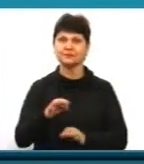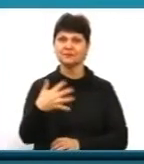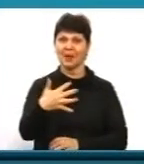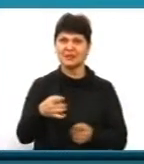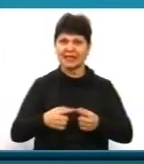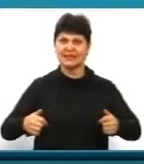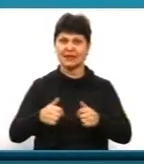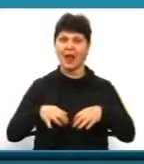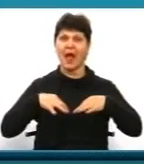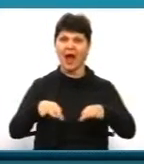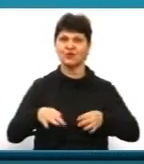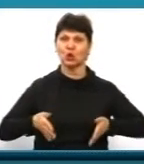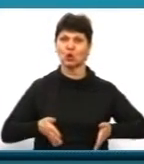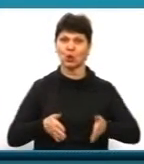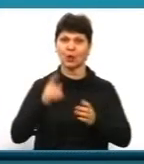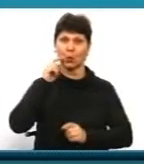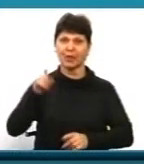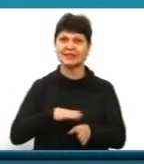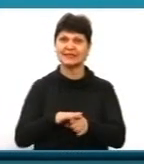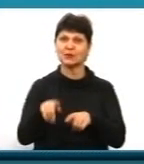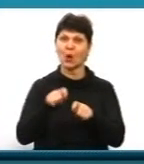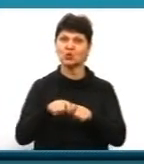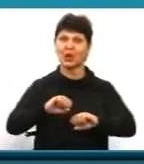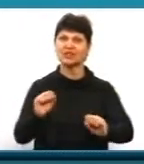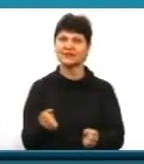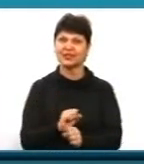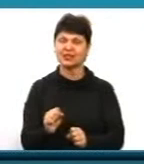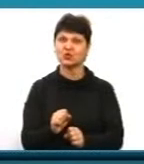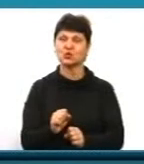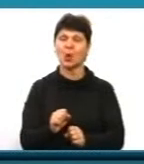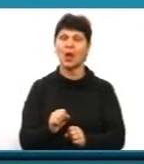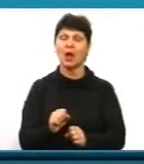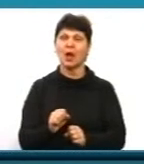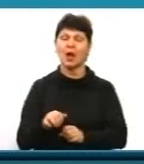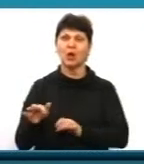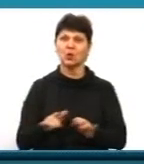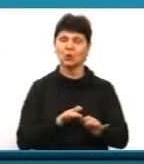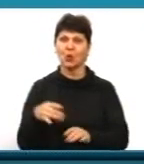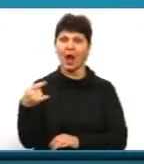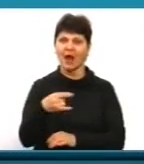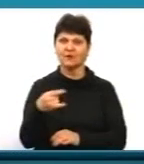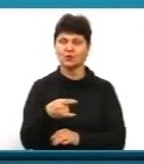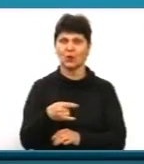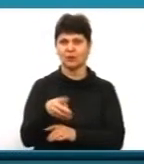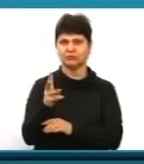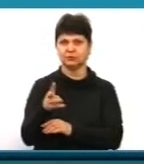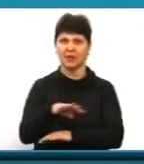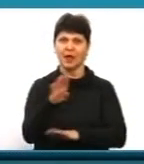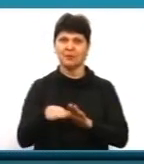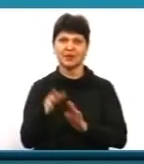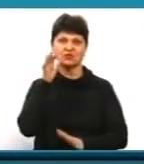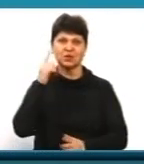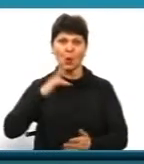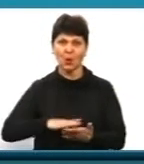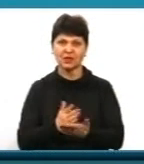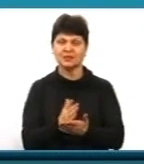автодоріг України здійснюється контроль за швидкістю руху авто за допомогою лазерних вимірювачів трукам. Про це під час Координаційної ради з